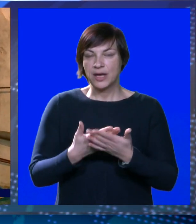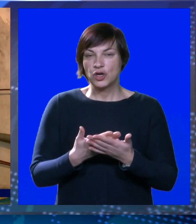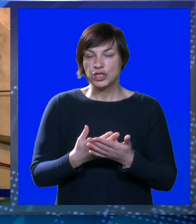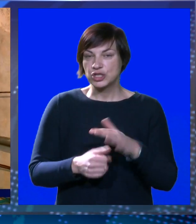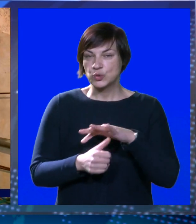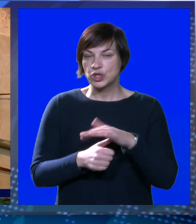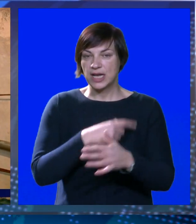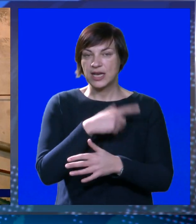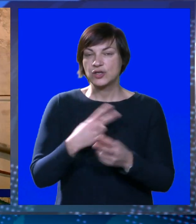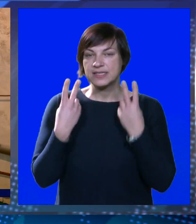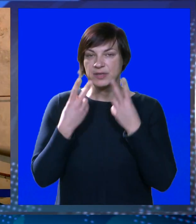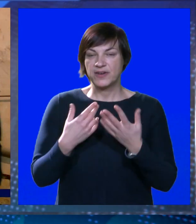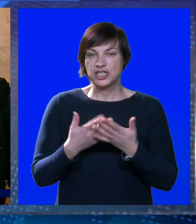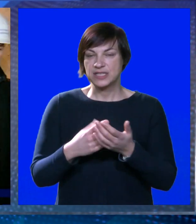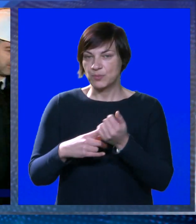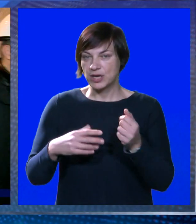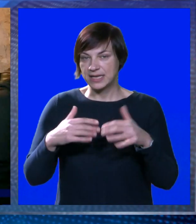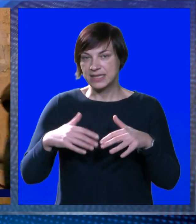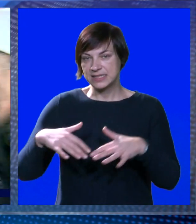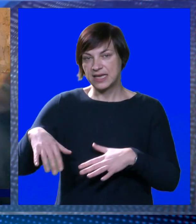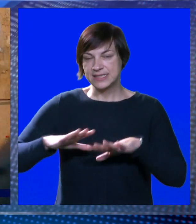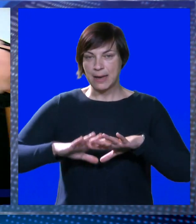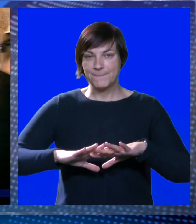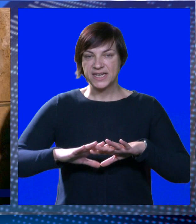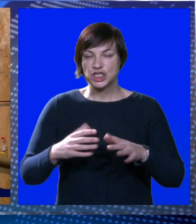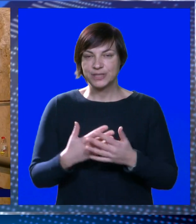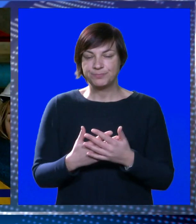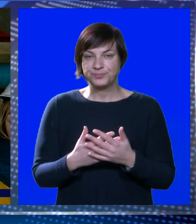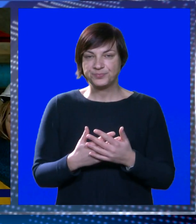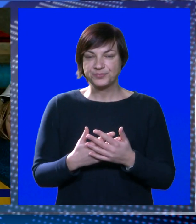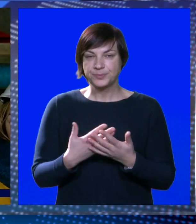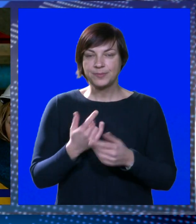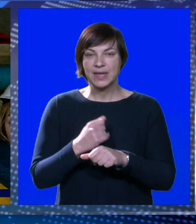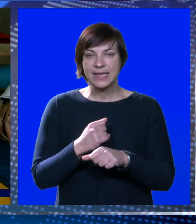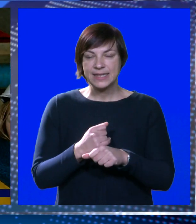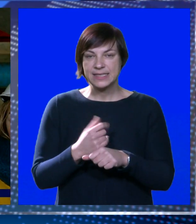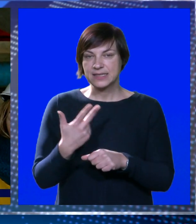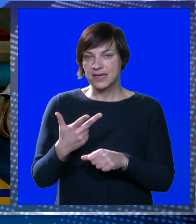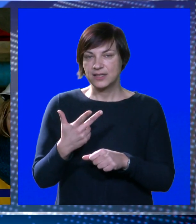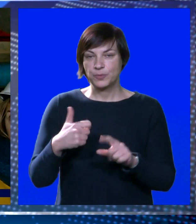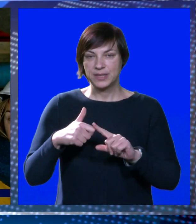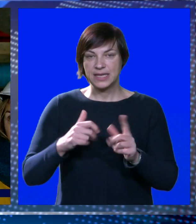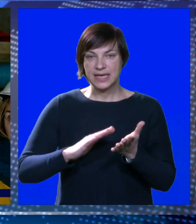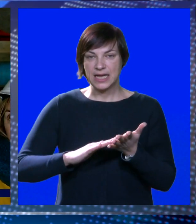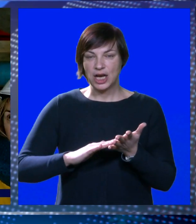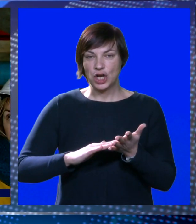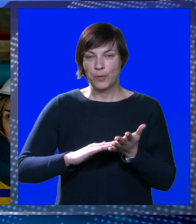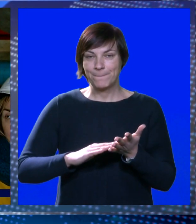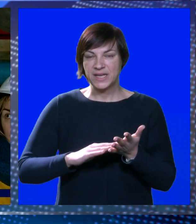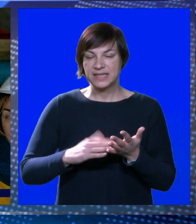kažu čeljne osobe, važni zbog kanalizacije mreže. Izgradnjom ova tri kilometra